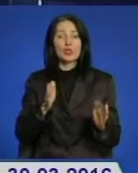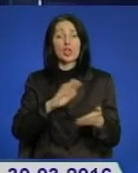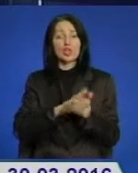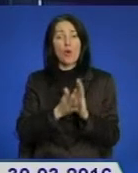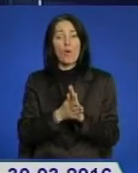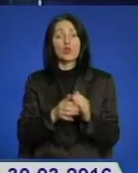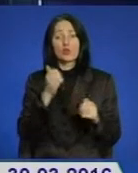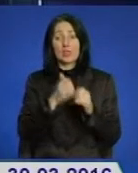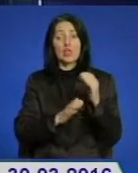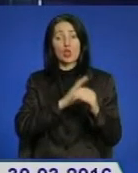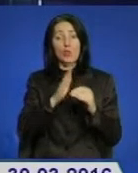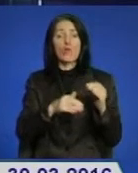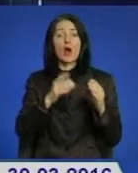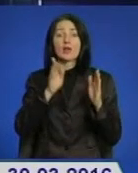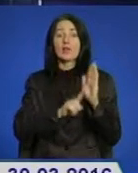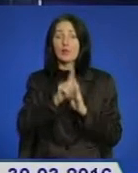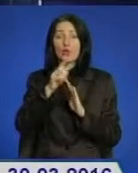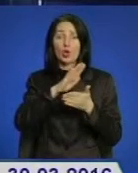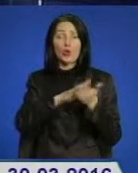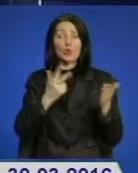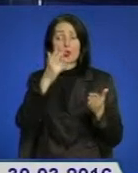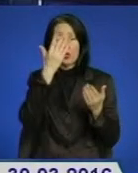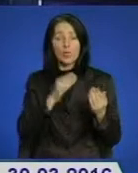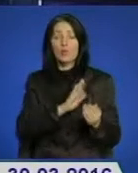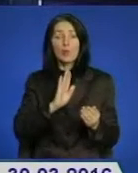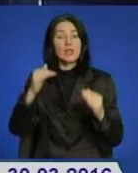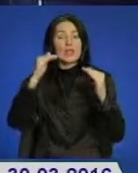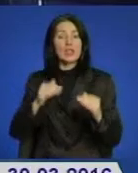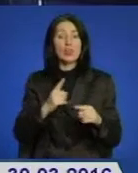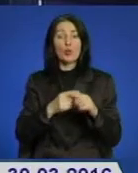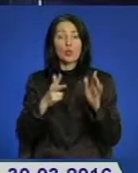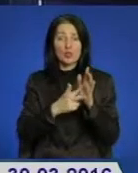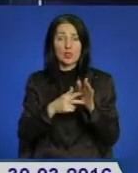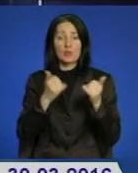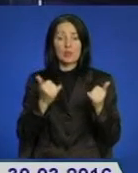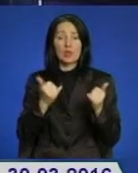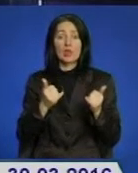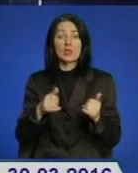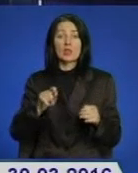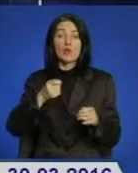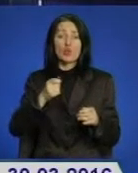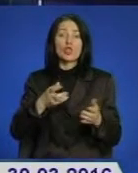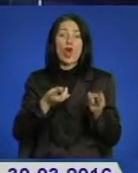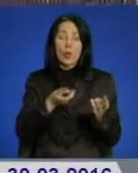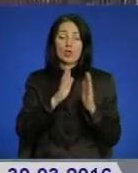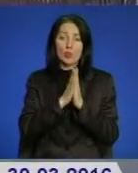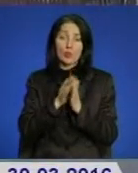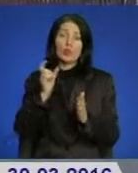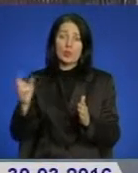днів не опускатиметься нижче плюс вісім. Наразі про відключення опалення просять мешканці багатьох будинків.